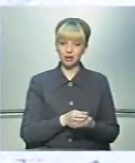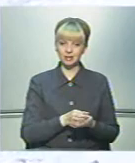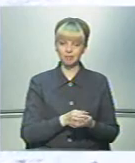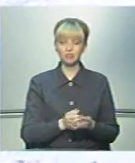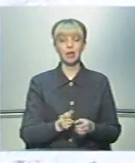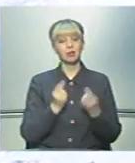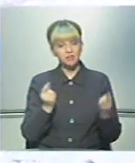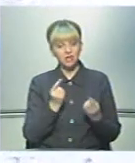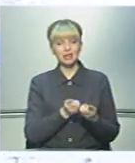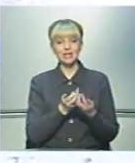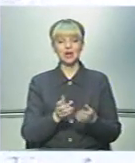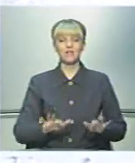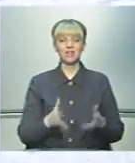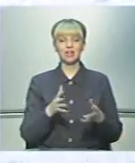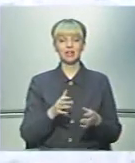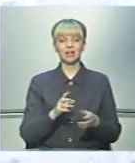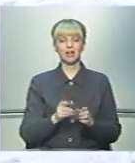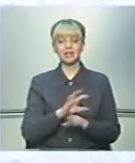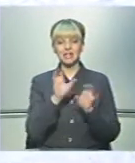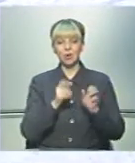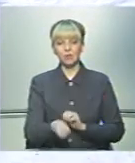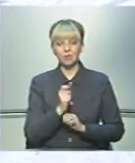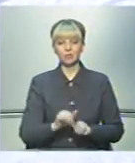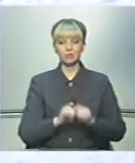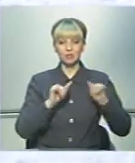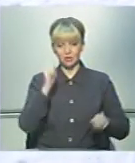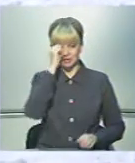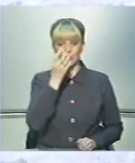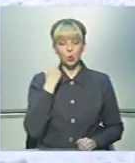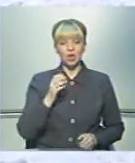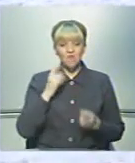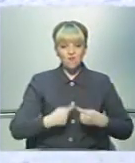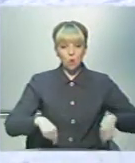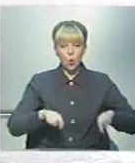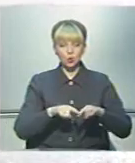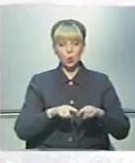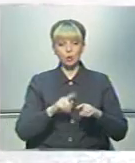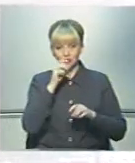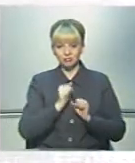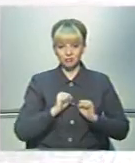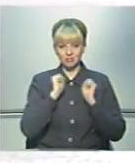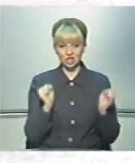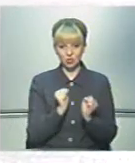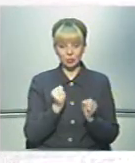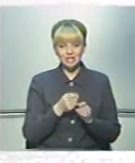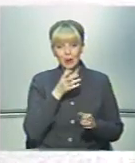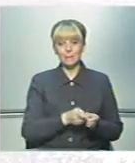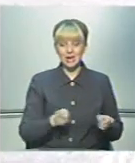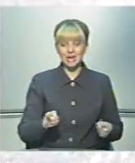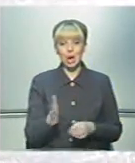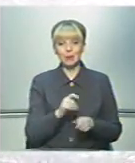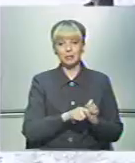Зазвичай кількість випадків браконьєрства зростає взимку, коли водойми сковує лід. Саме в цей період